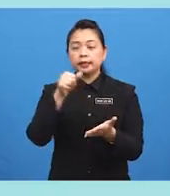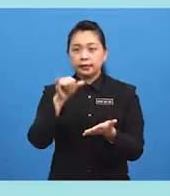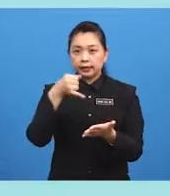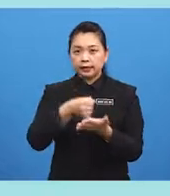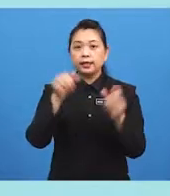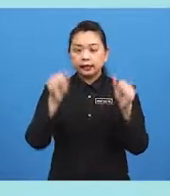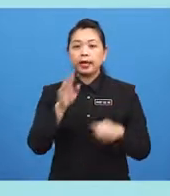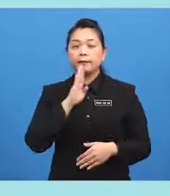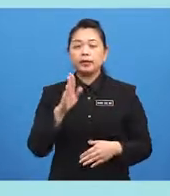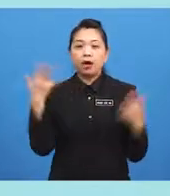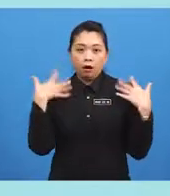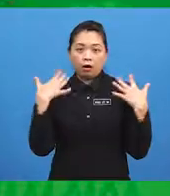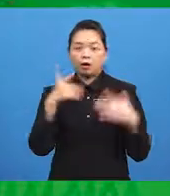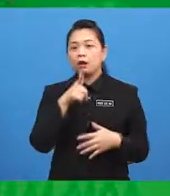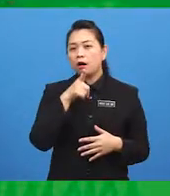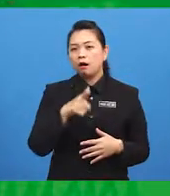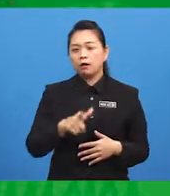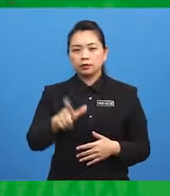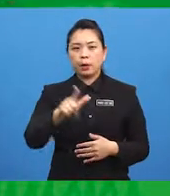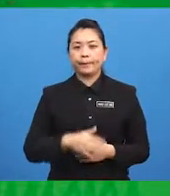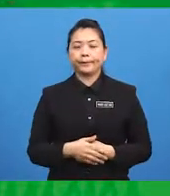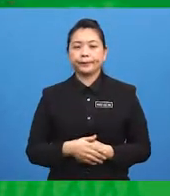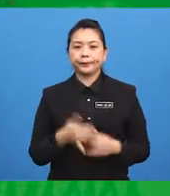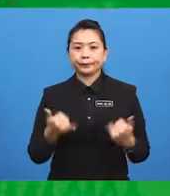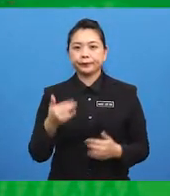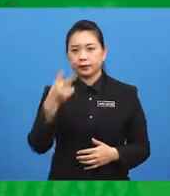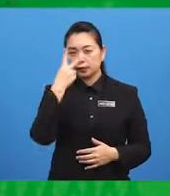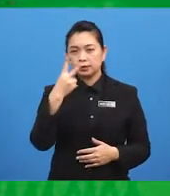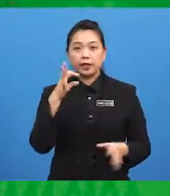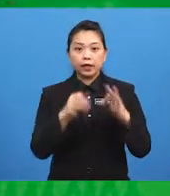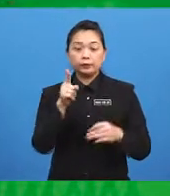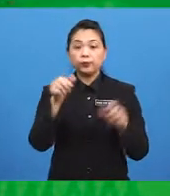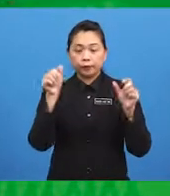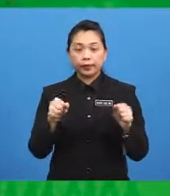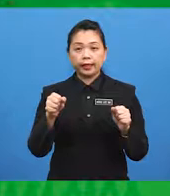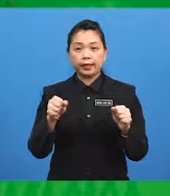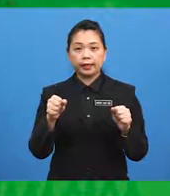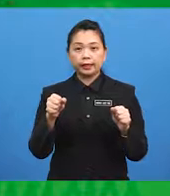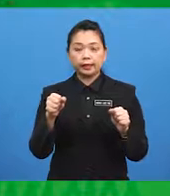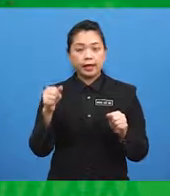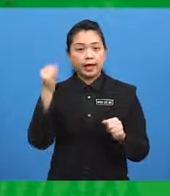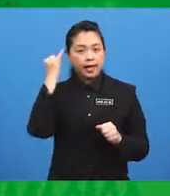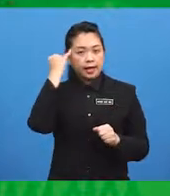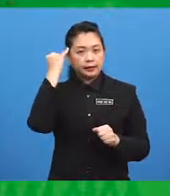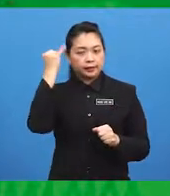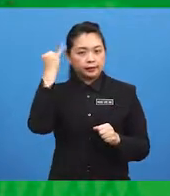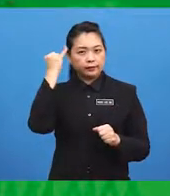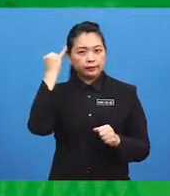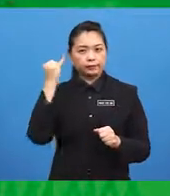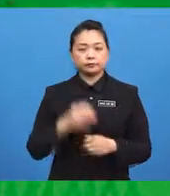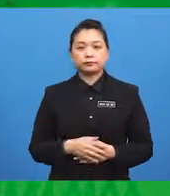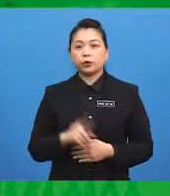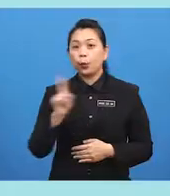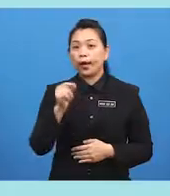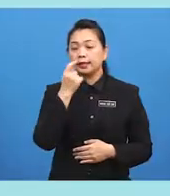hot... ...longer. Let's see... ...if you can... ...identify... ...where the house... ...come